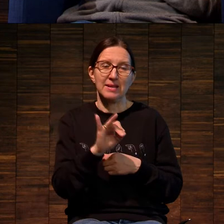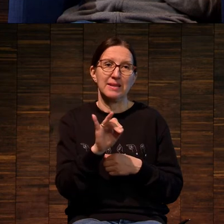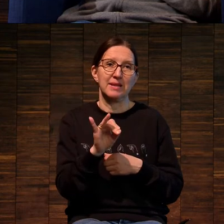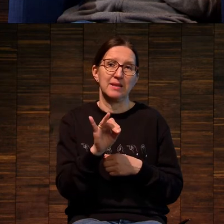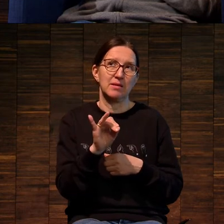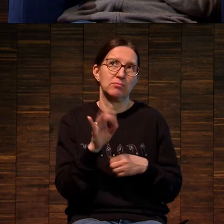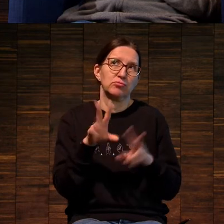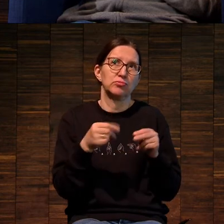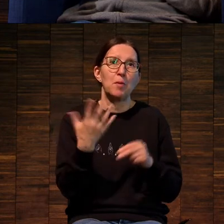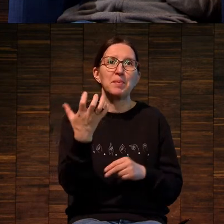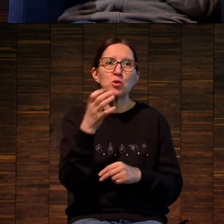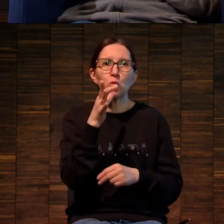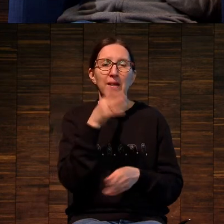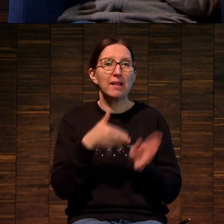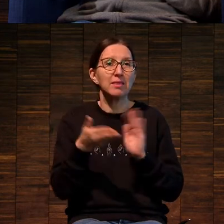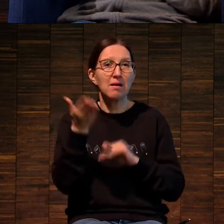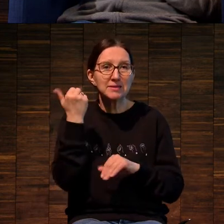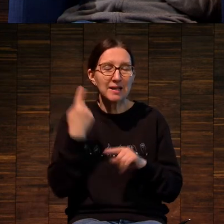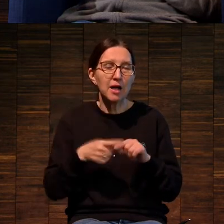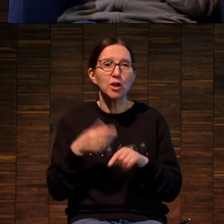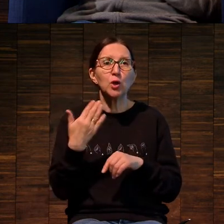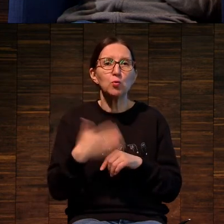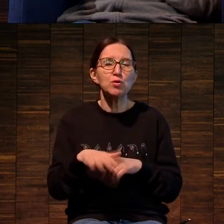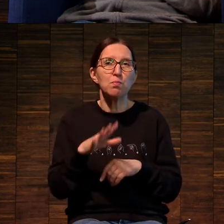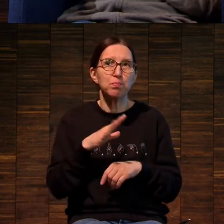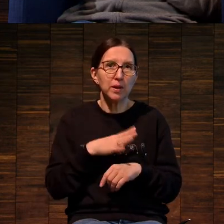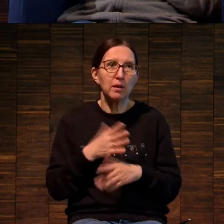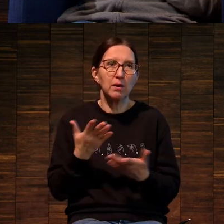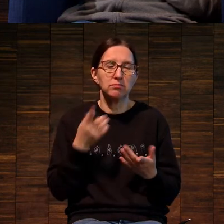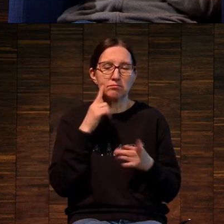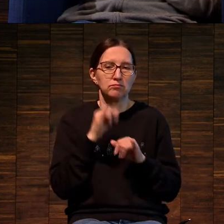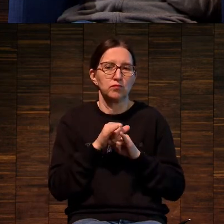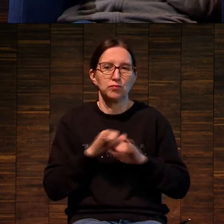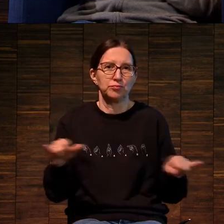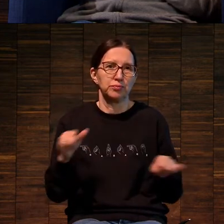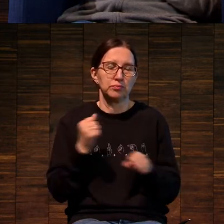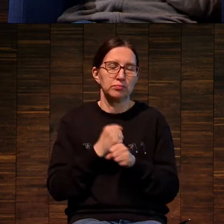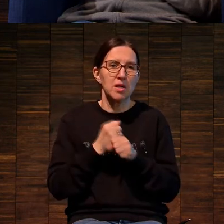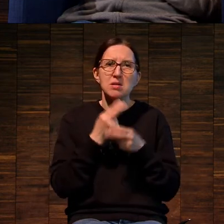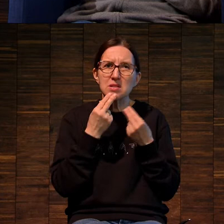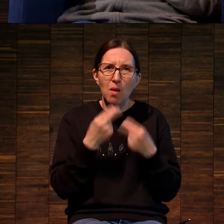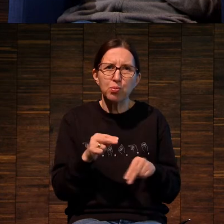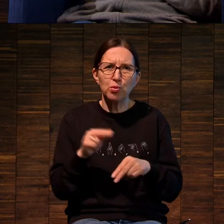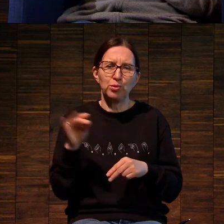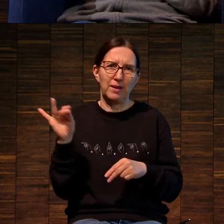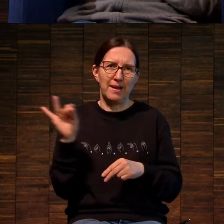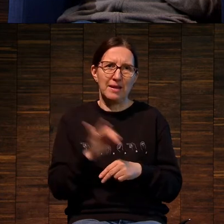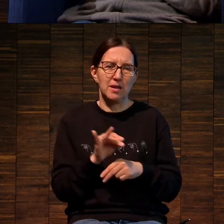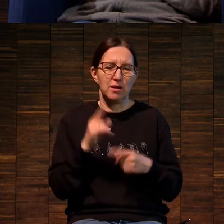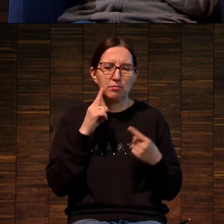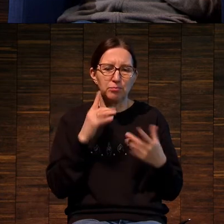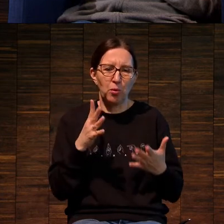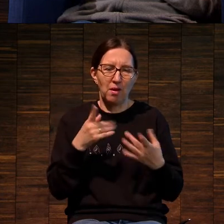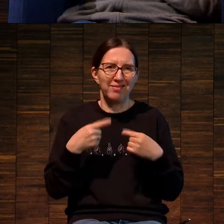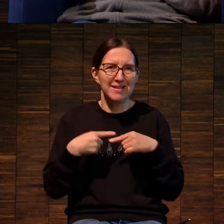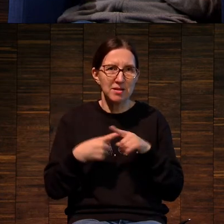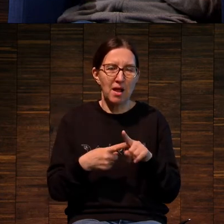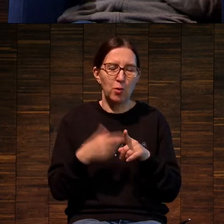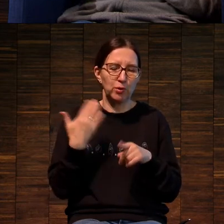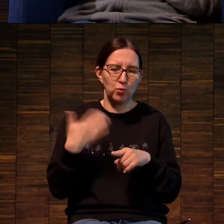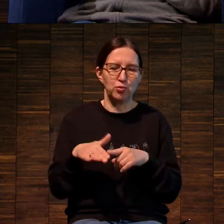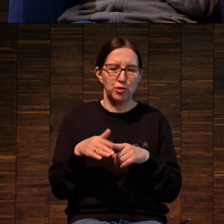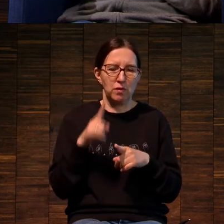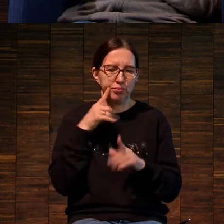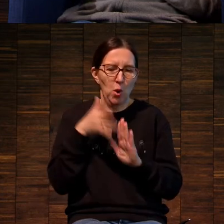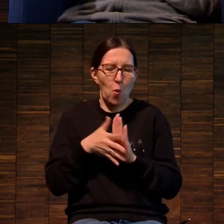500 лет назад. Это была уже достаточно разработанная и понятная технология.